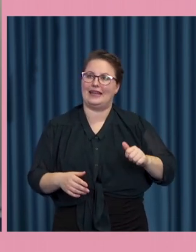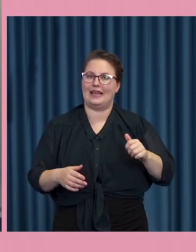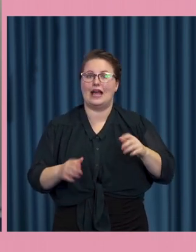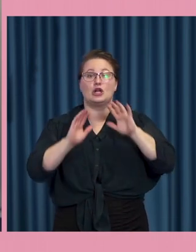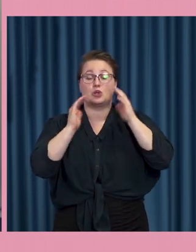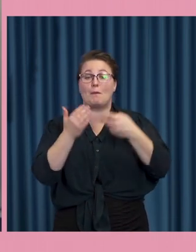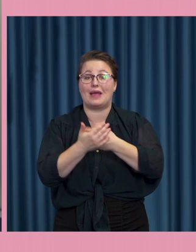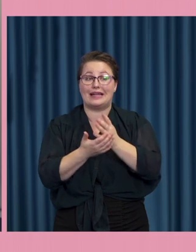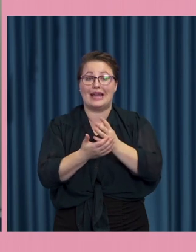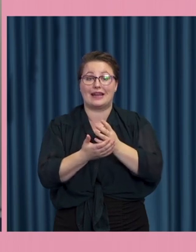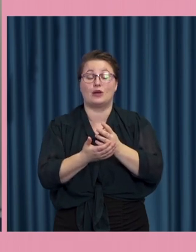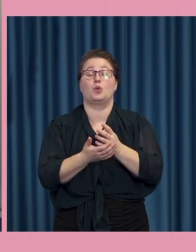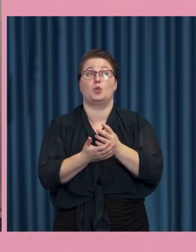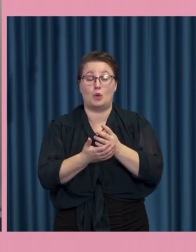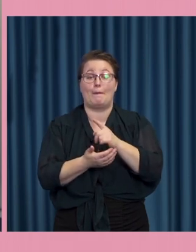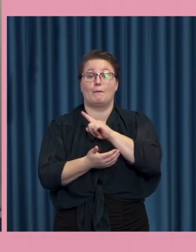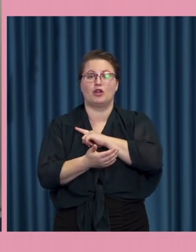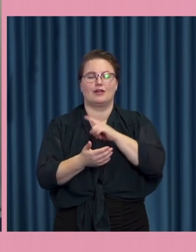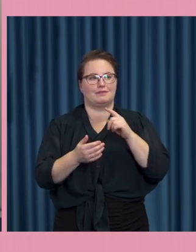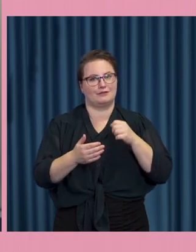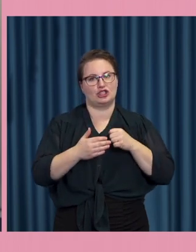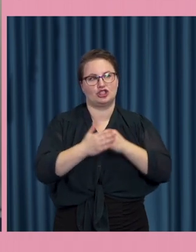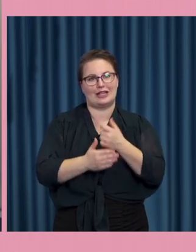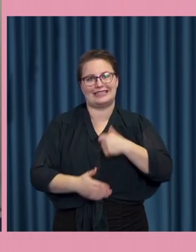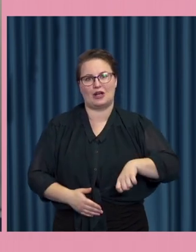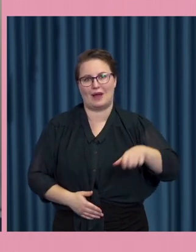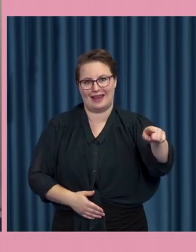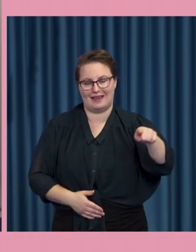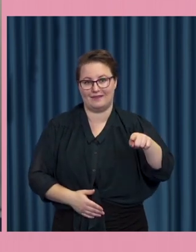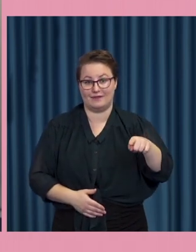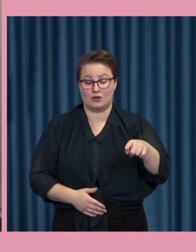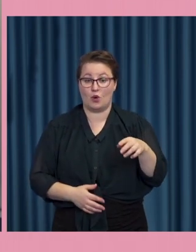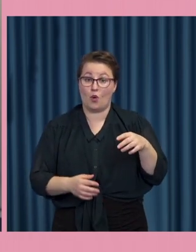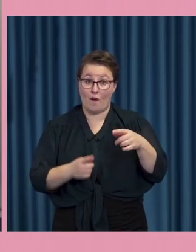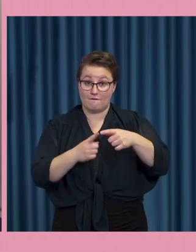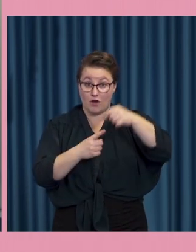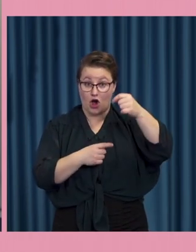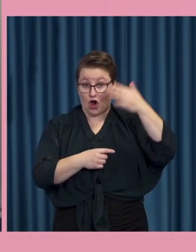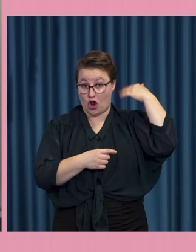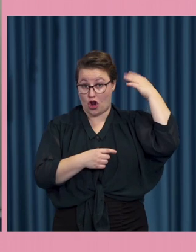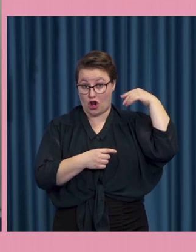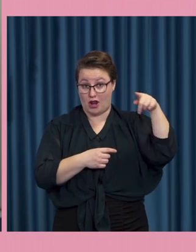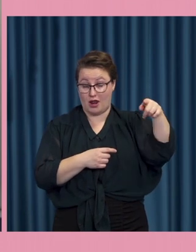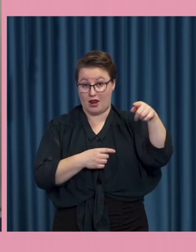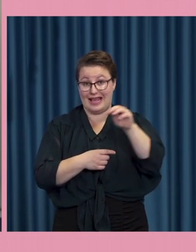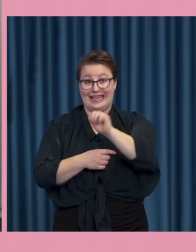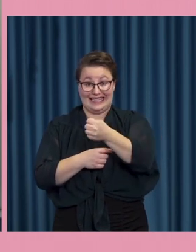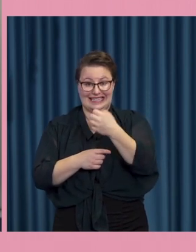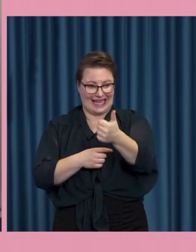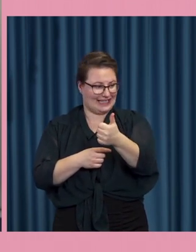sociala medier väldigt kraftigt för att stötta sig själv och i valet när han blev vald 96